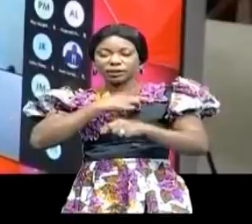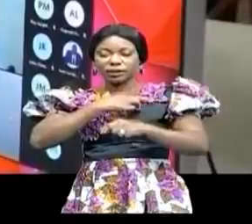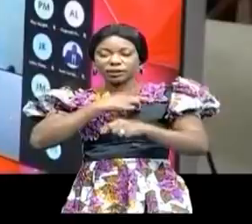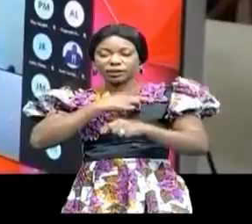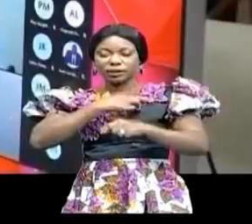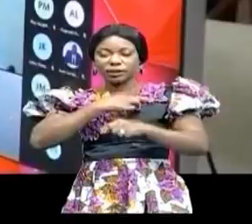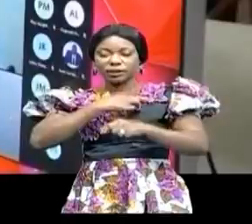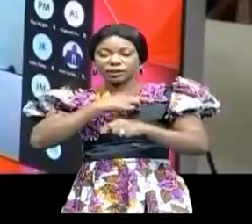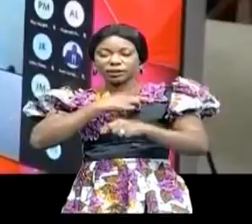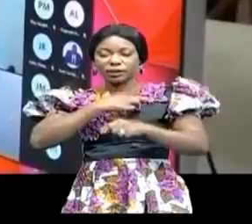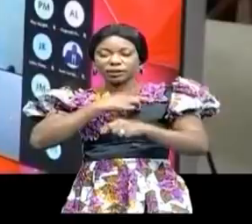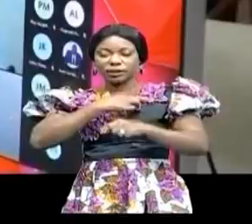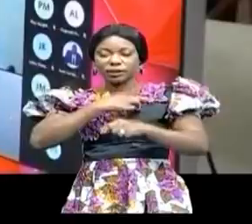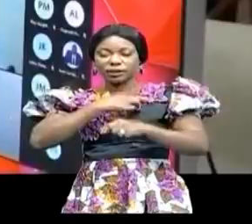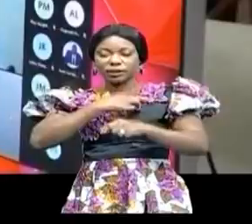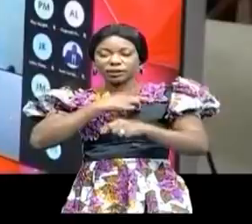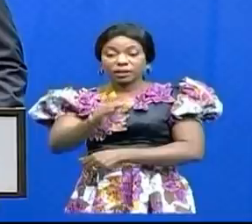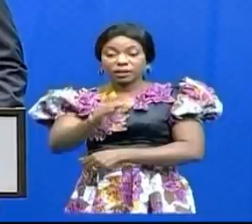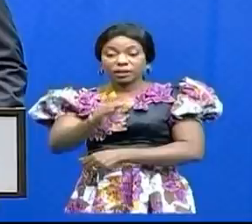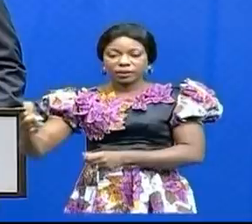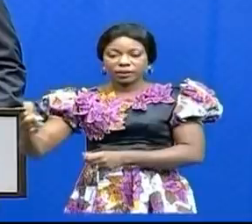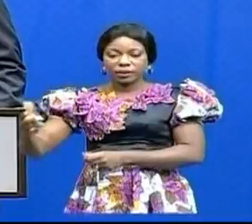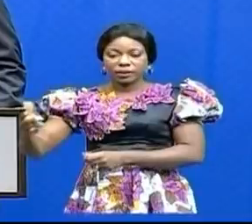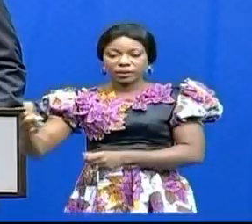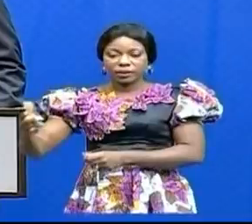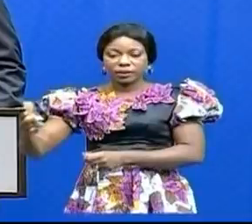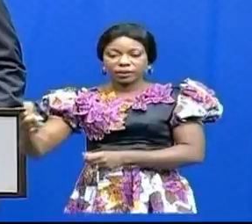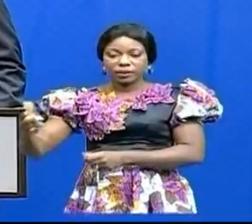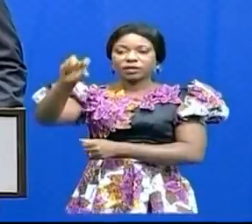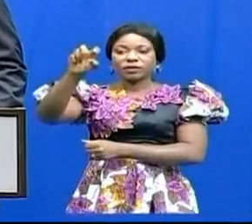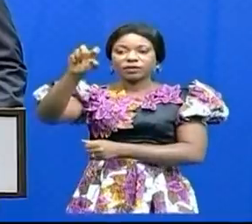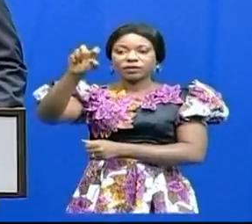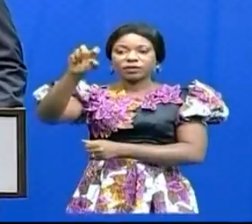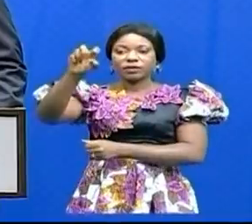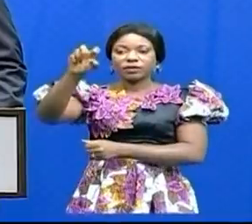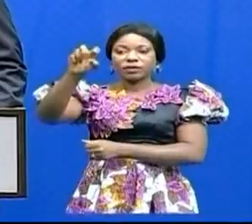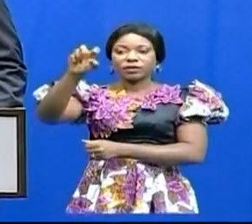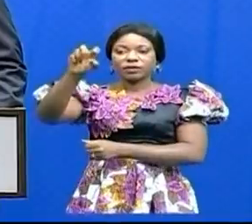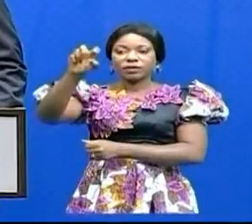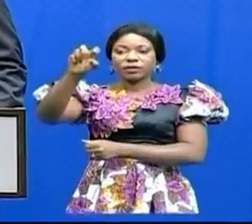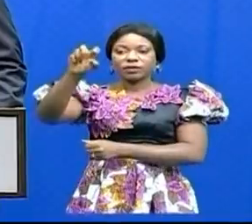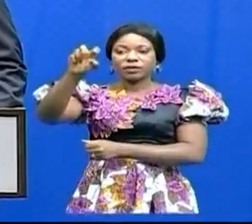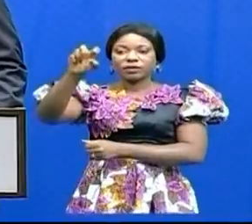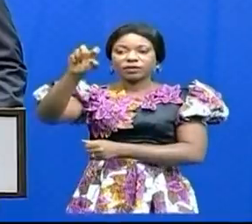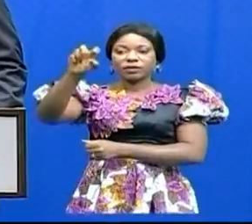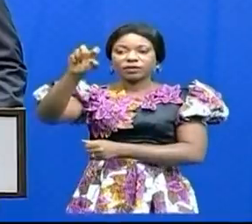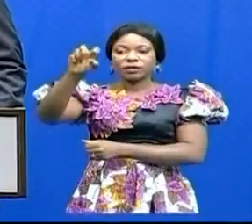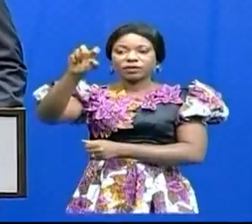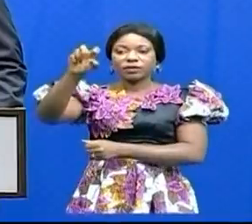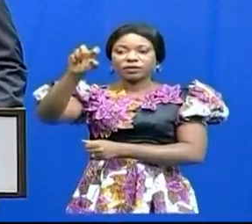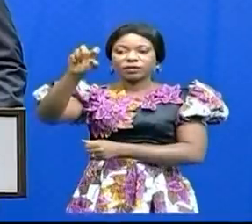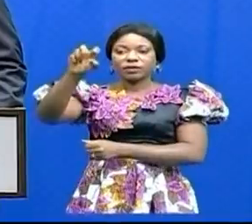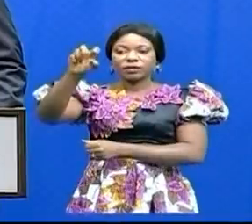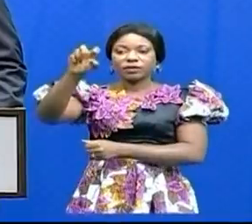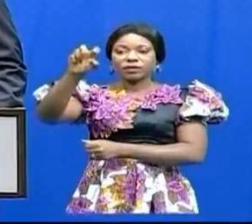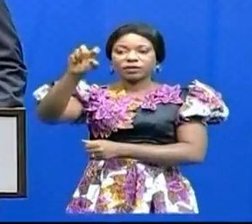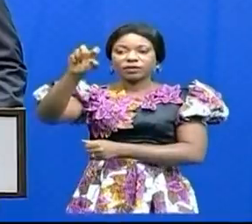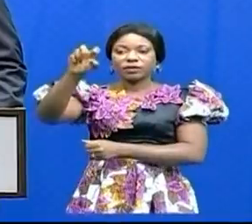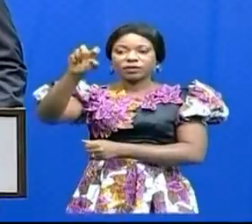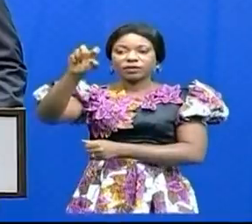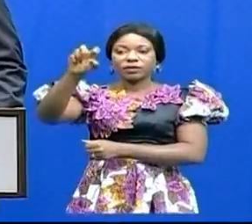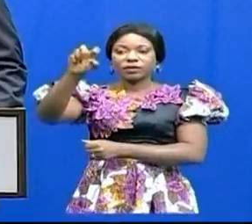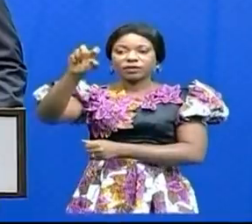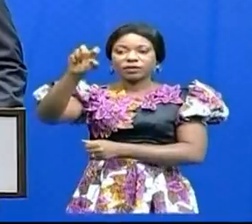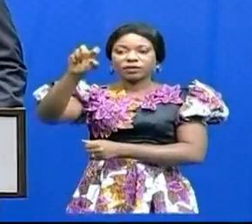personnes et de leurs biens par voie aérienne, le Premier ministre a rassuré à l'intention particulière du gouvernement en